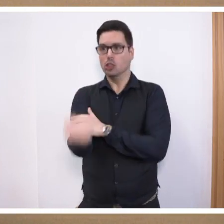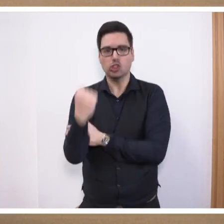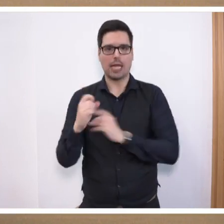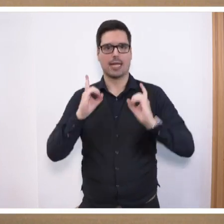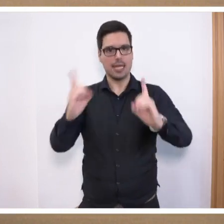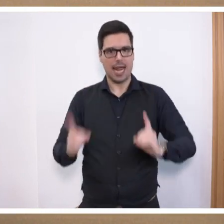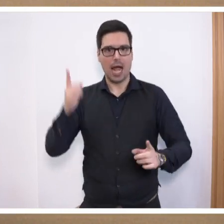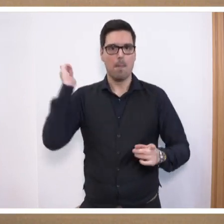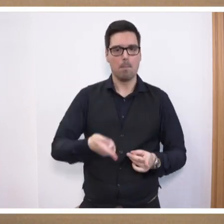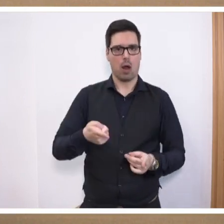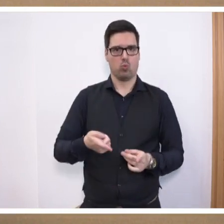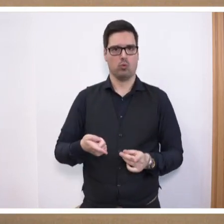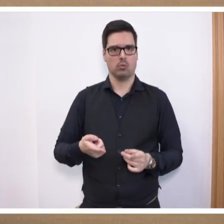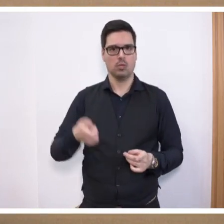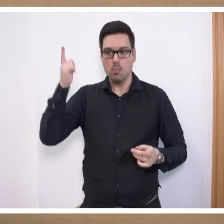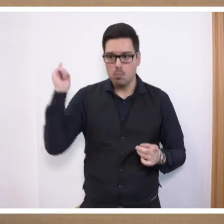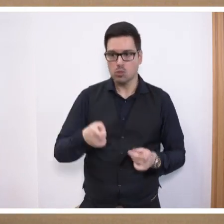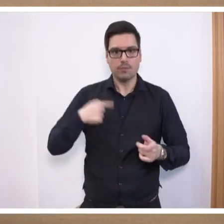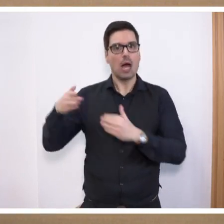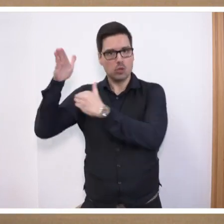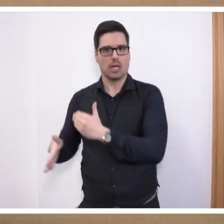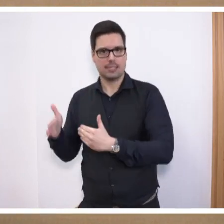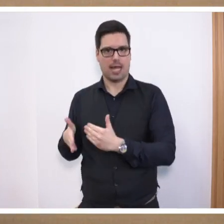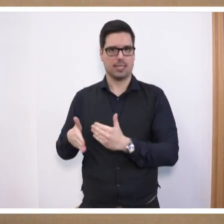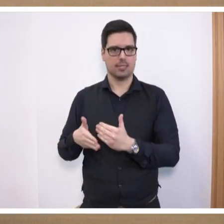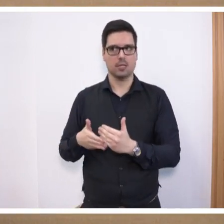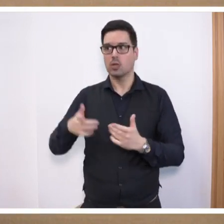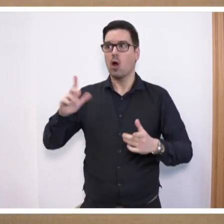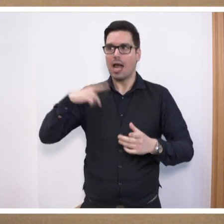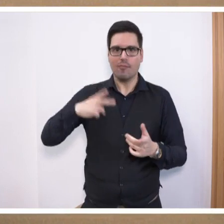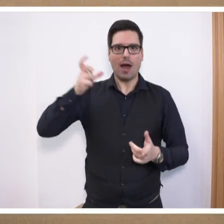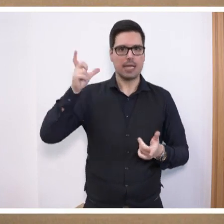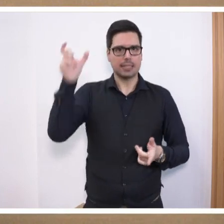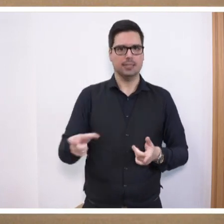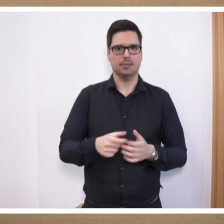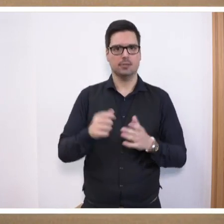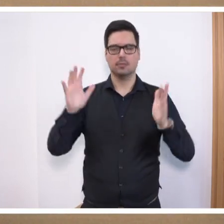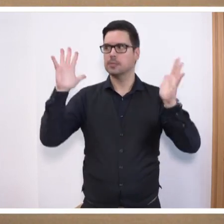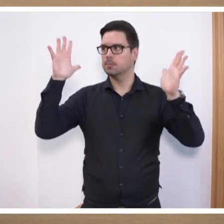den Rücken. Das haben die Lehrkräfte verdient. Wir sind an eurer Seite. Und das erwarten wir auch von der Ministerin.